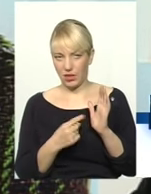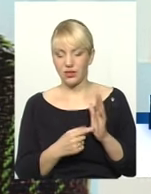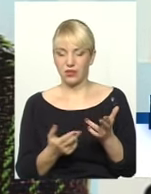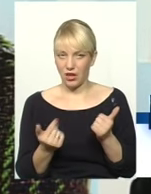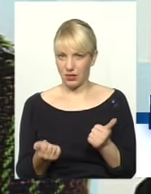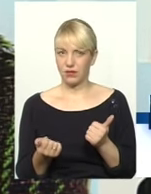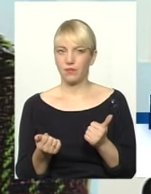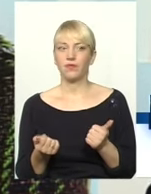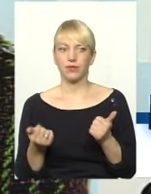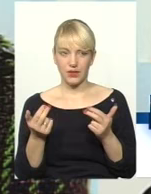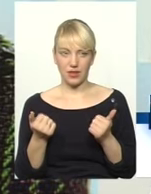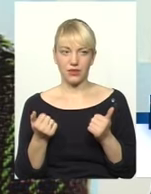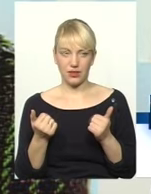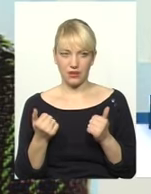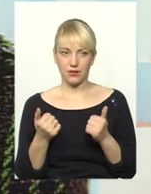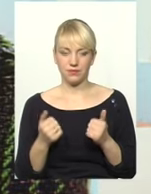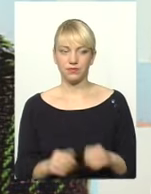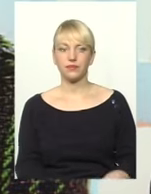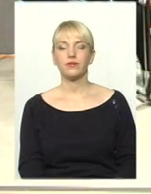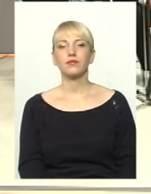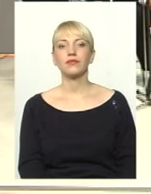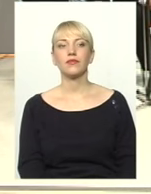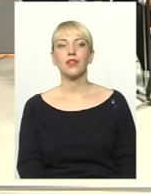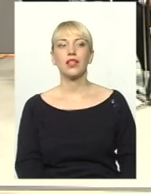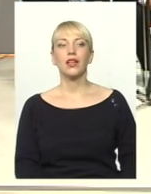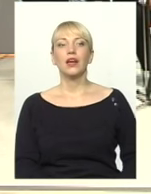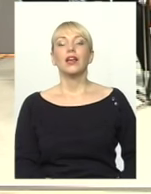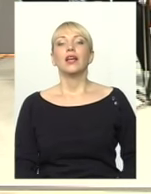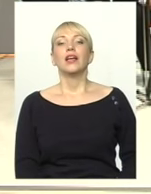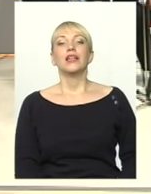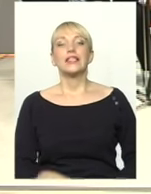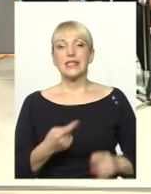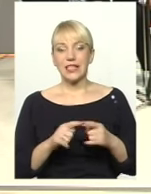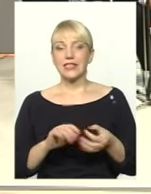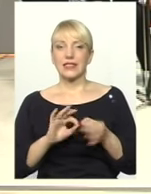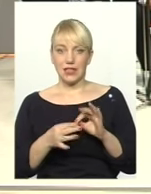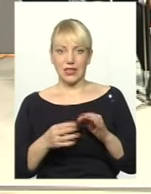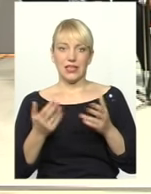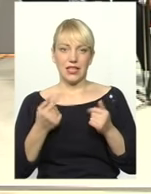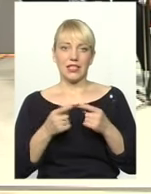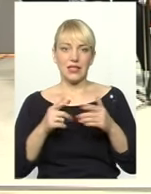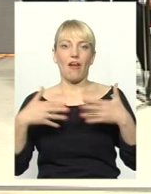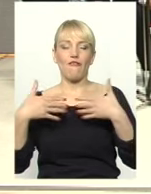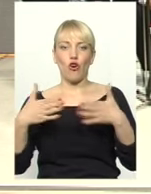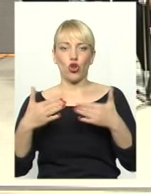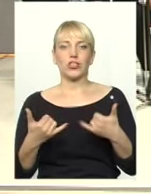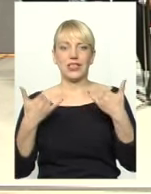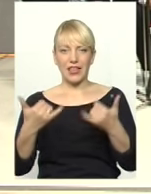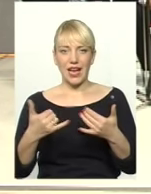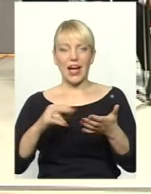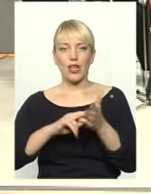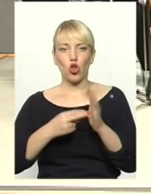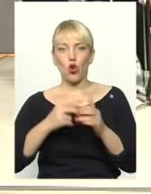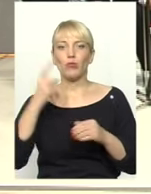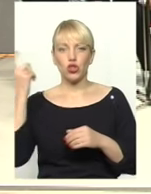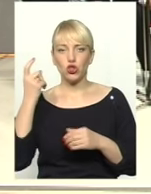Так, Іван Степов, Ярославович, так? Тому це досить складне. І, звісно, це ворота, звісно. Для економічного розвитку це